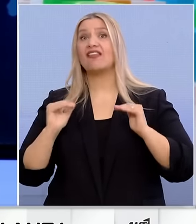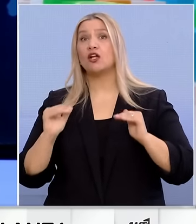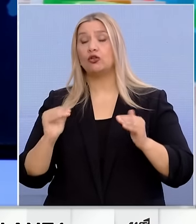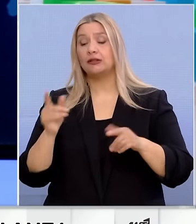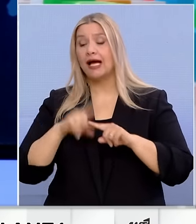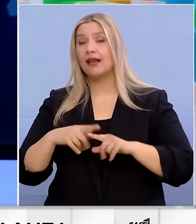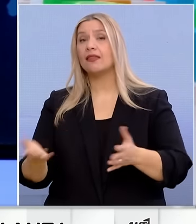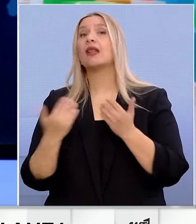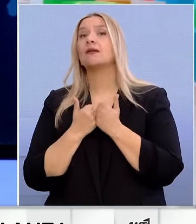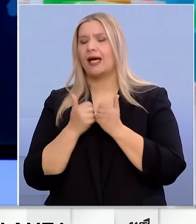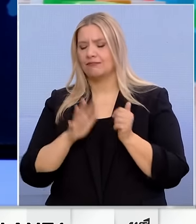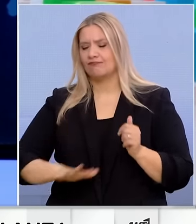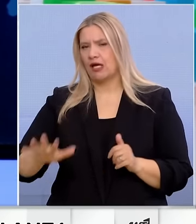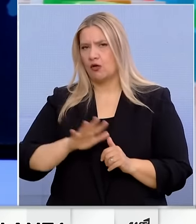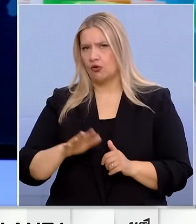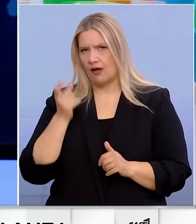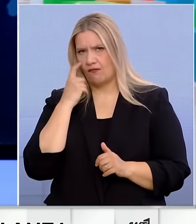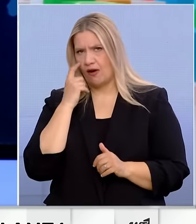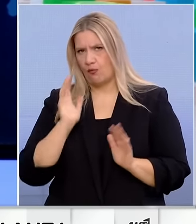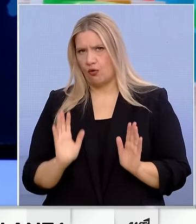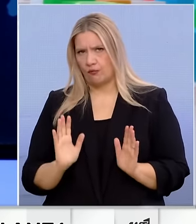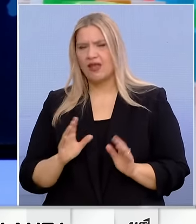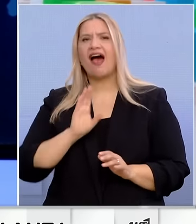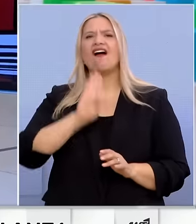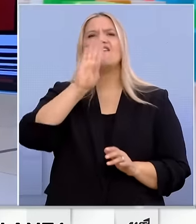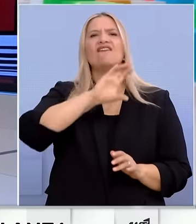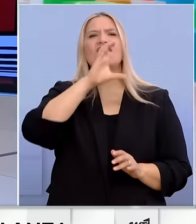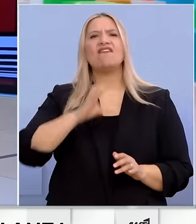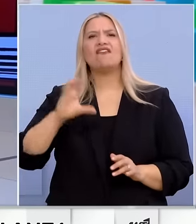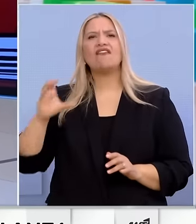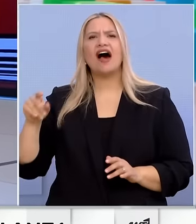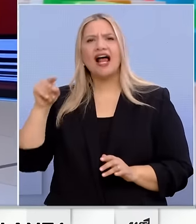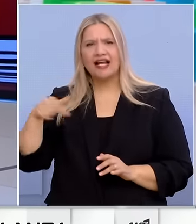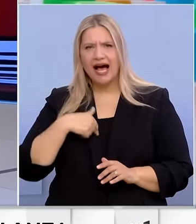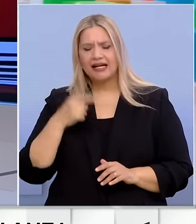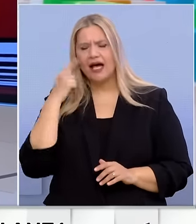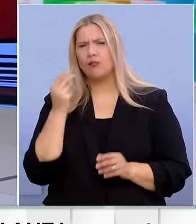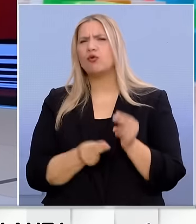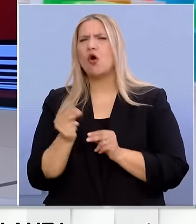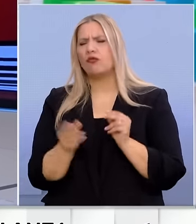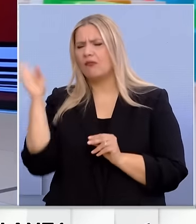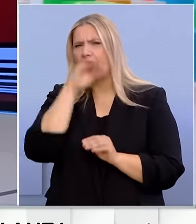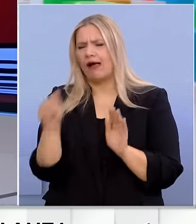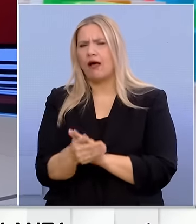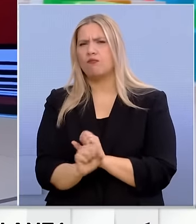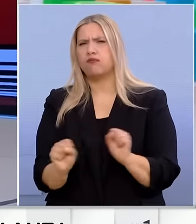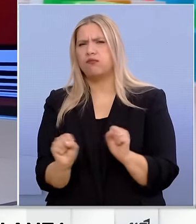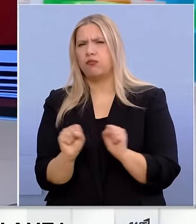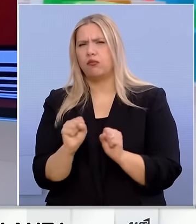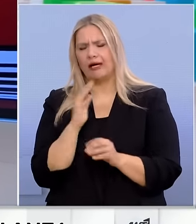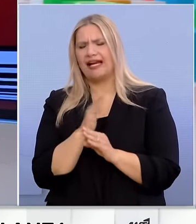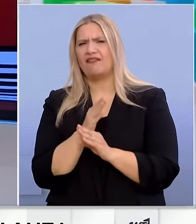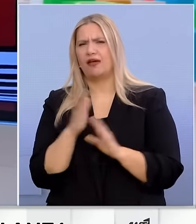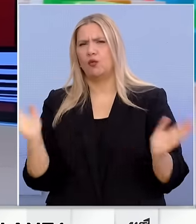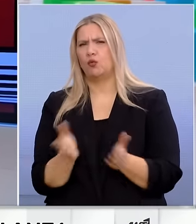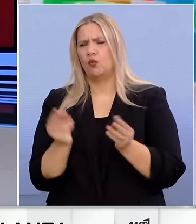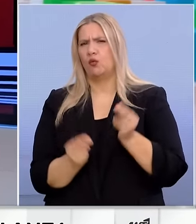γενικότερα της περιοχής. Τα Βαλκάνια εξακολουθούν να είναι μπαρουταποθήκη. Η ένταξη στο ΝΑΤΟ για παράδειγμα της